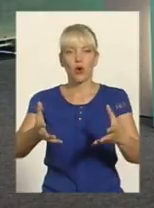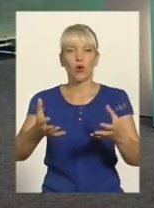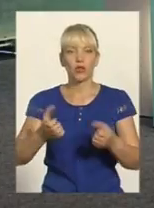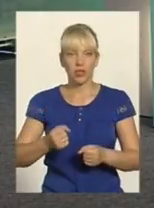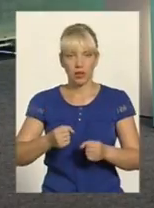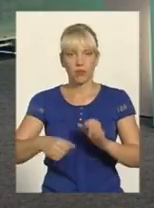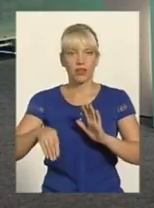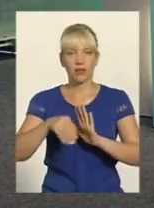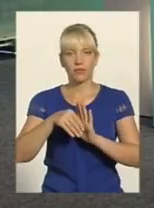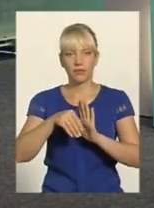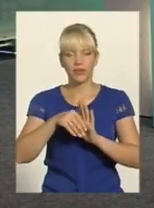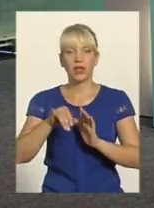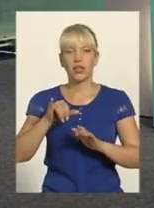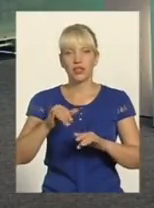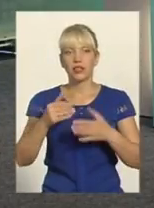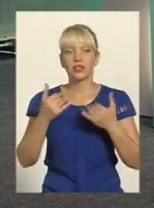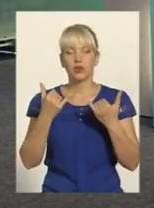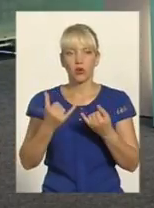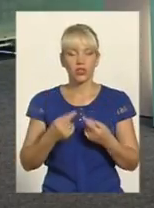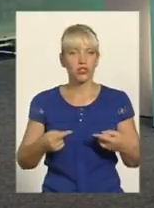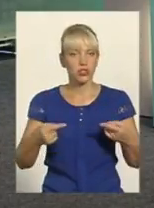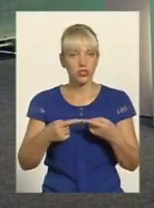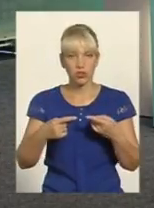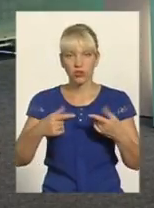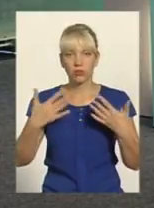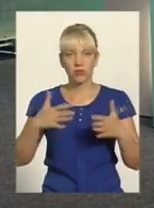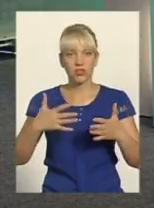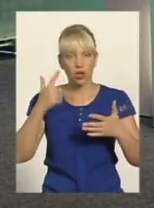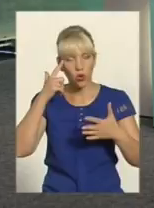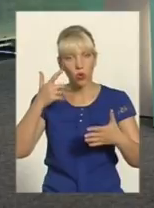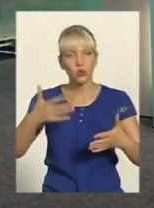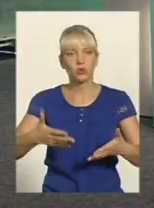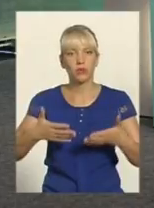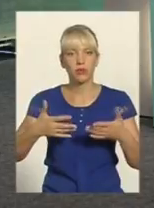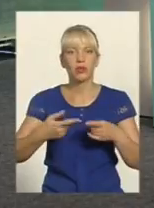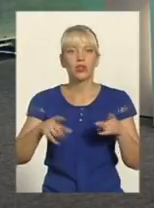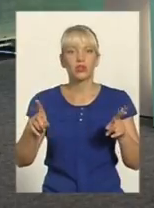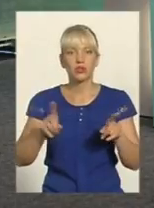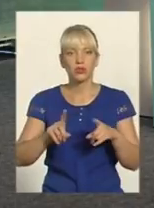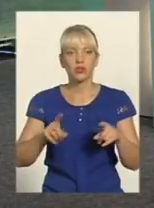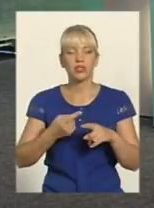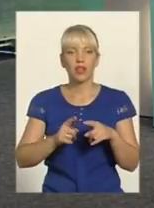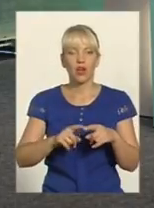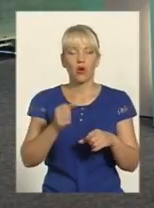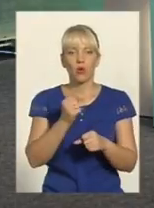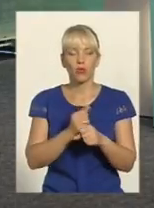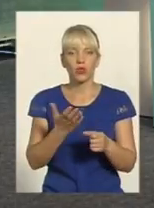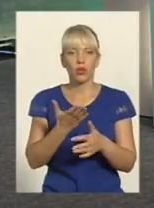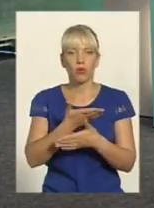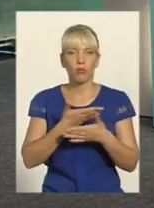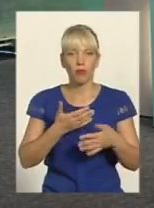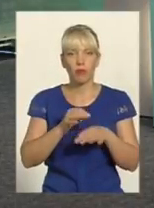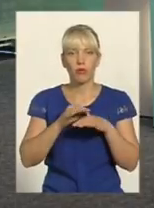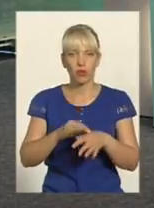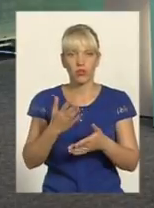І сьогодні для себе чітко розуміємо, що та робота, яка сьогодні нами проводиться Якщо брати в